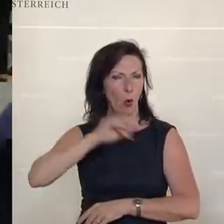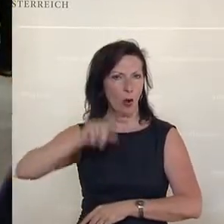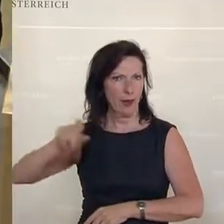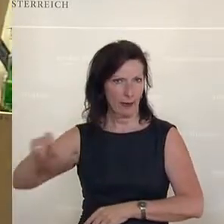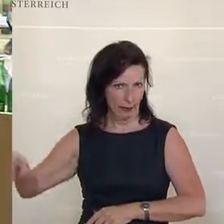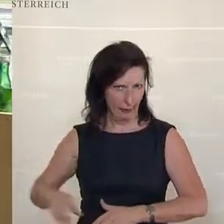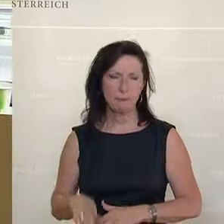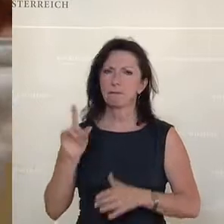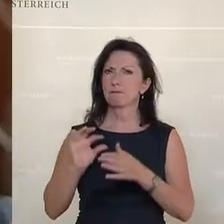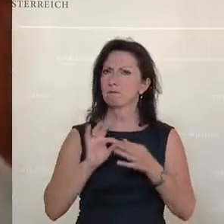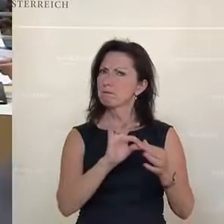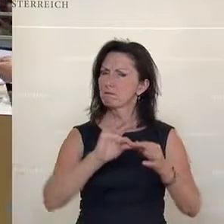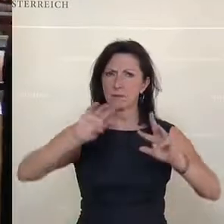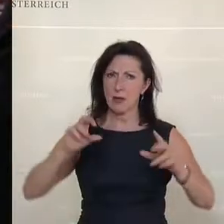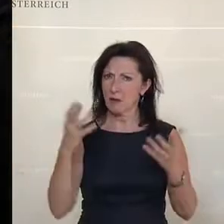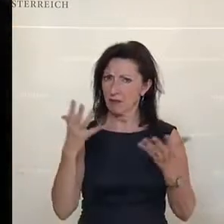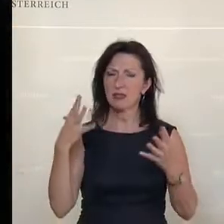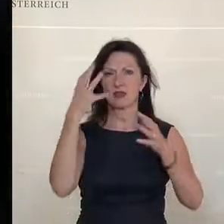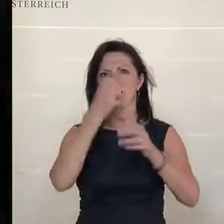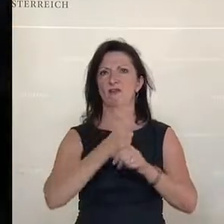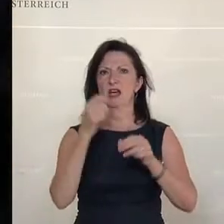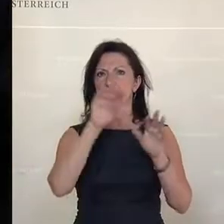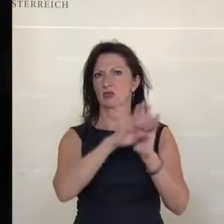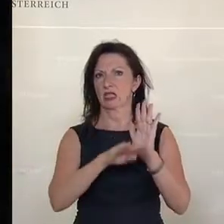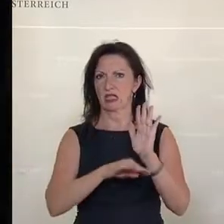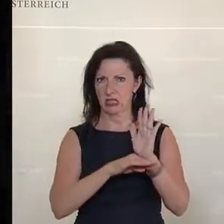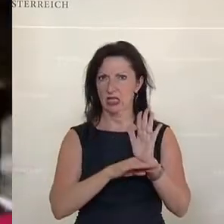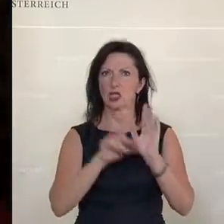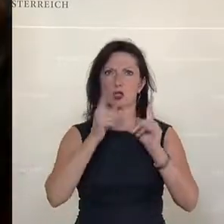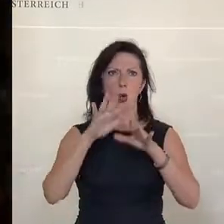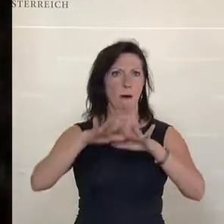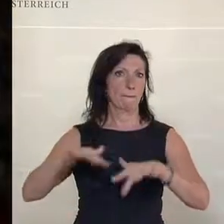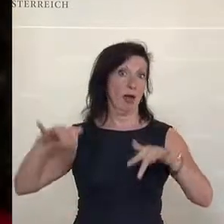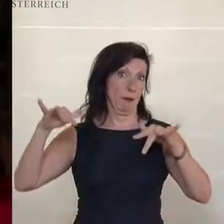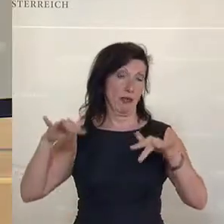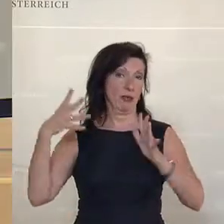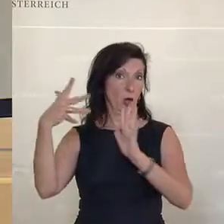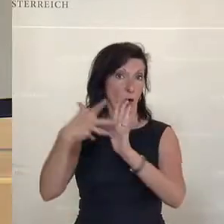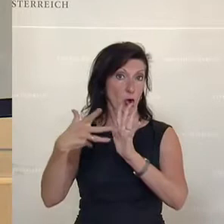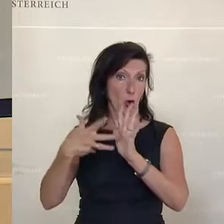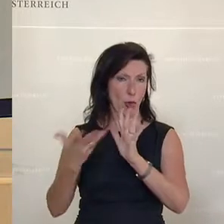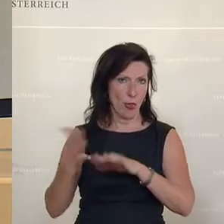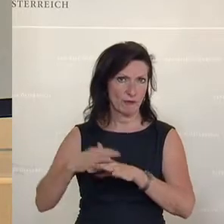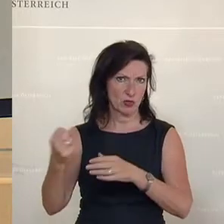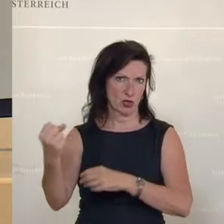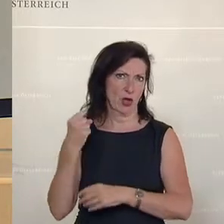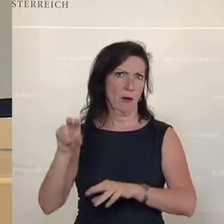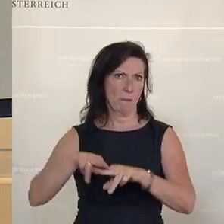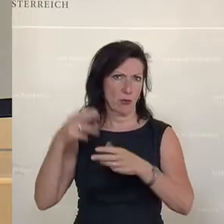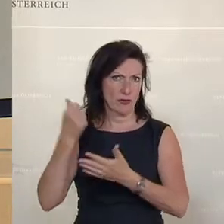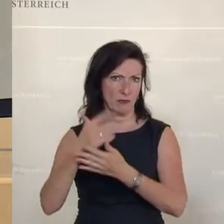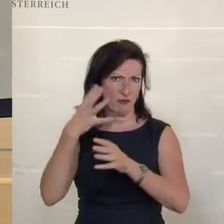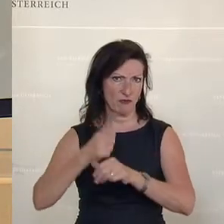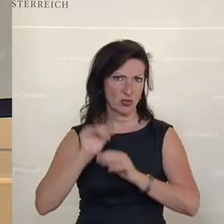der Vertreter im Innenausschuss. Das Verfassungsgesetz zur Stärkung der parlamentarischen Kontrolle des Bundesamts für Verfassungsschutz